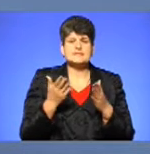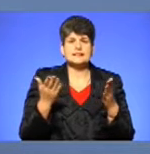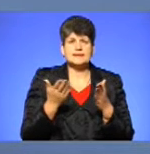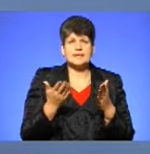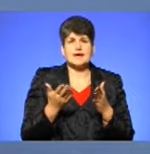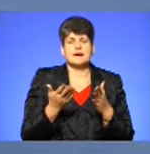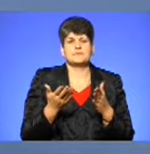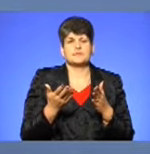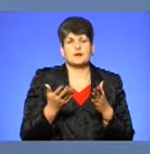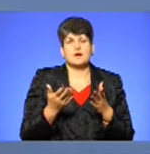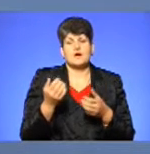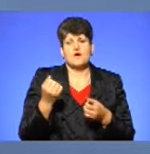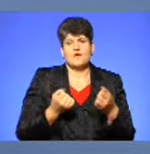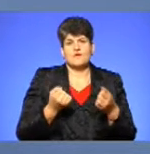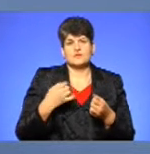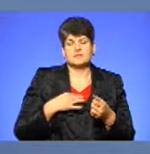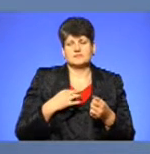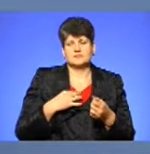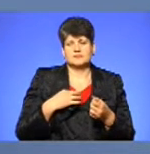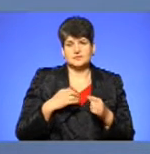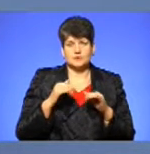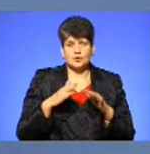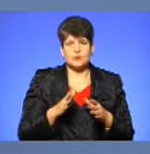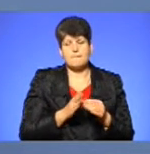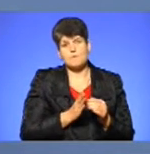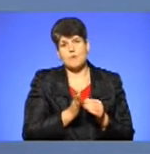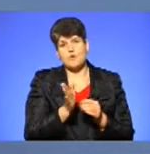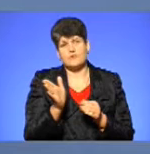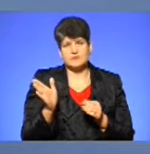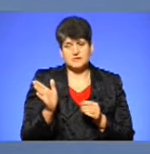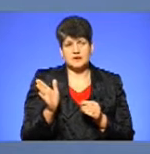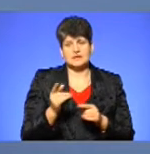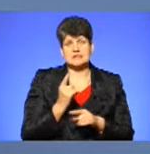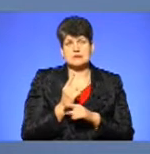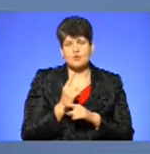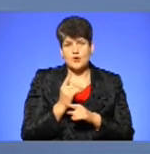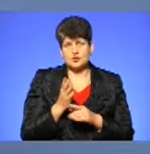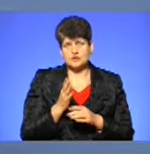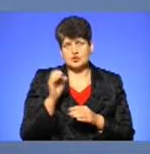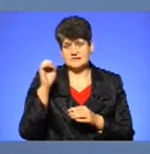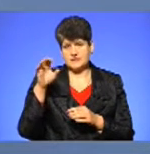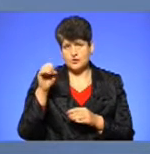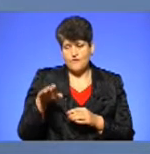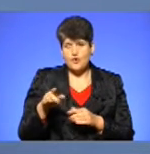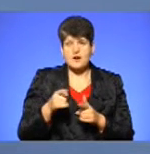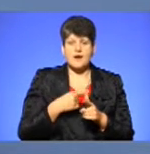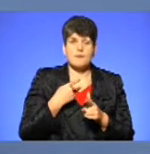правила домодорожнього руху і повертають або незабороняючий сигнал світлофора, або порушують